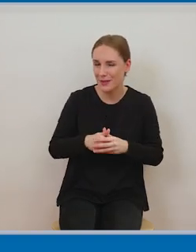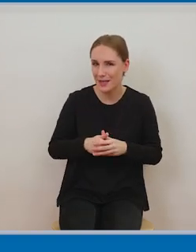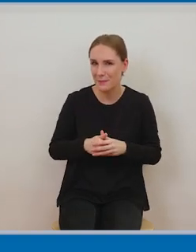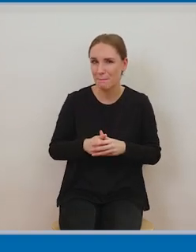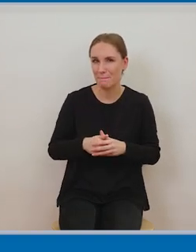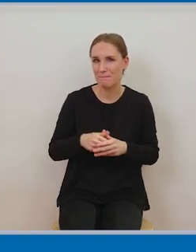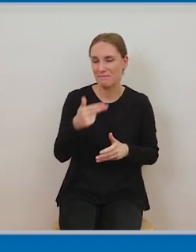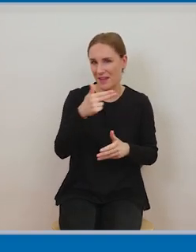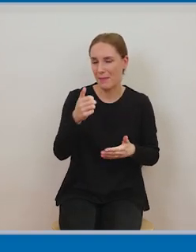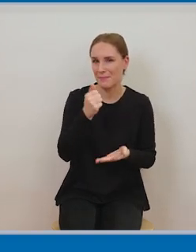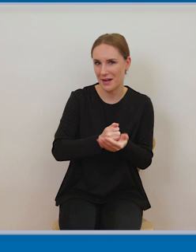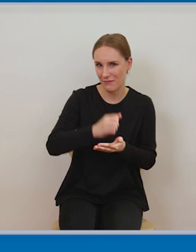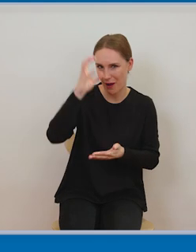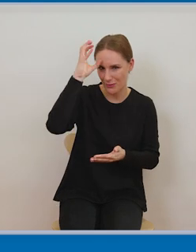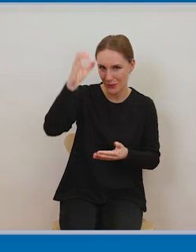dziękujemy bardzo